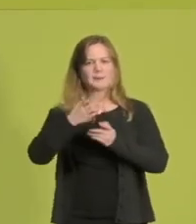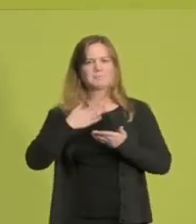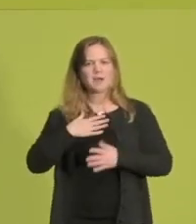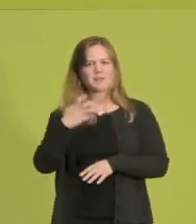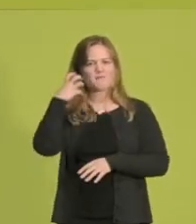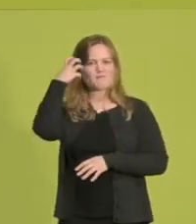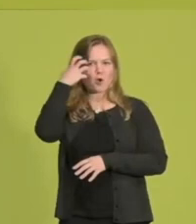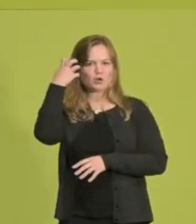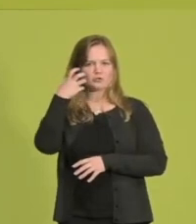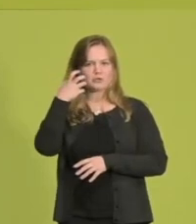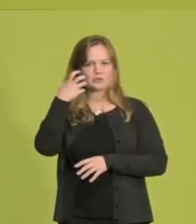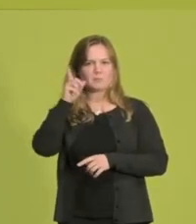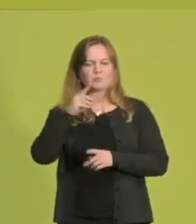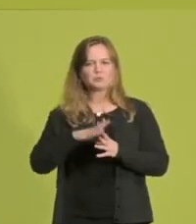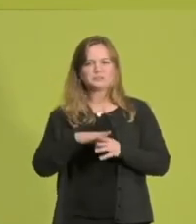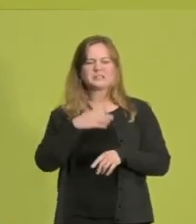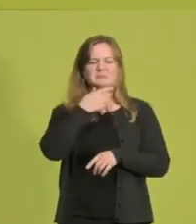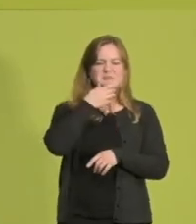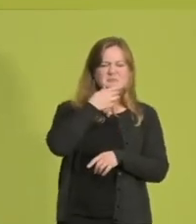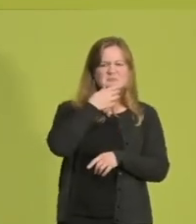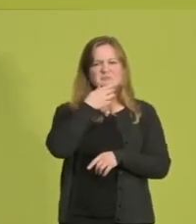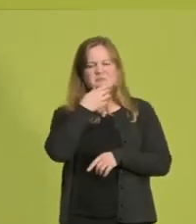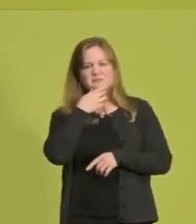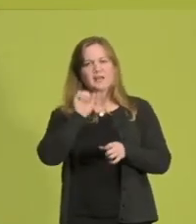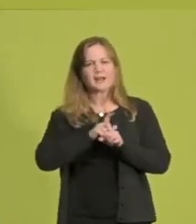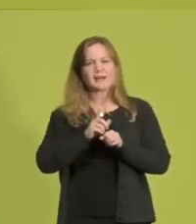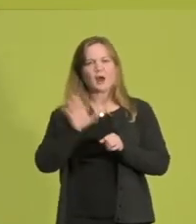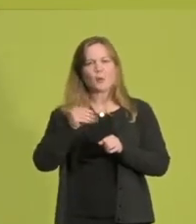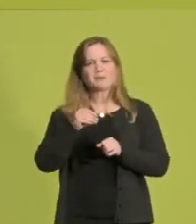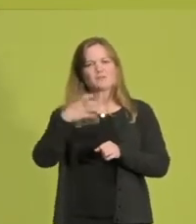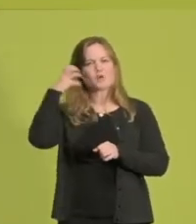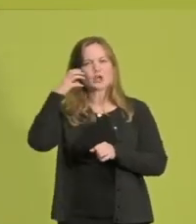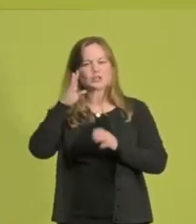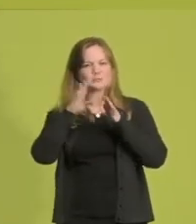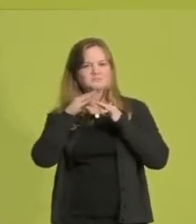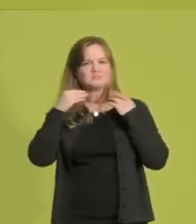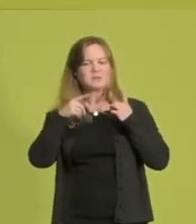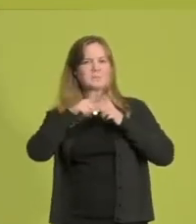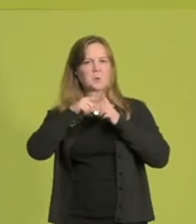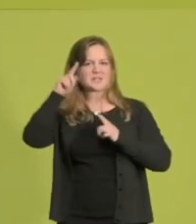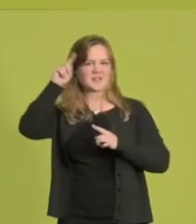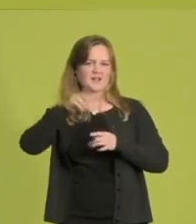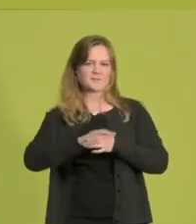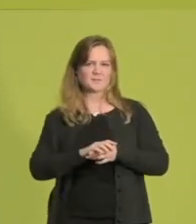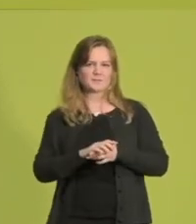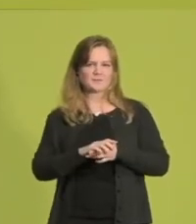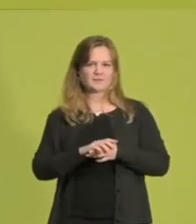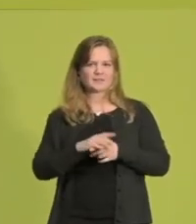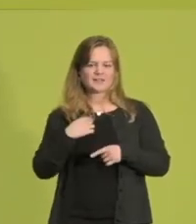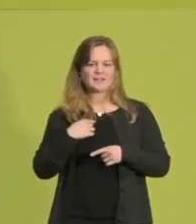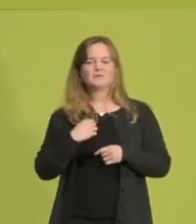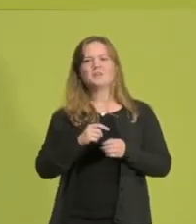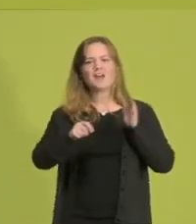die muss nicht Stirnfalten herstellen. Die kann auch ein Lächeln in die Gesichter produzieren. Ich gehe mit einem Lächeln in diesem